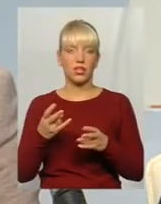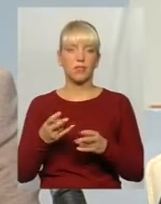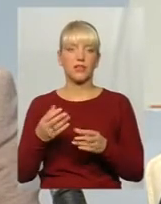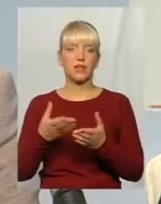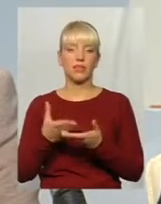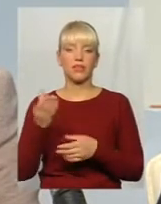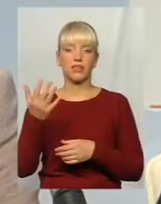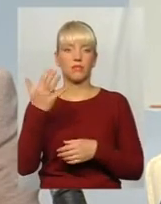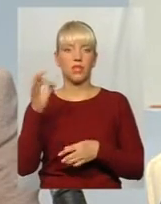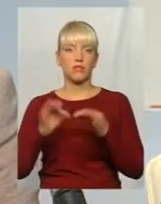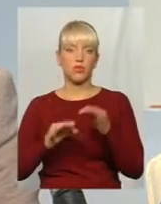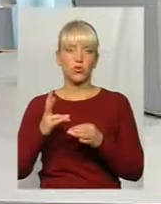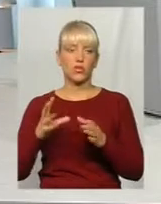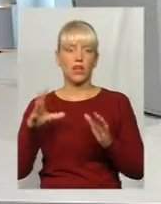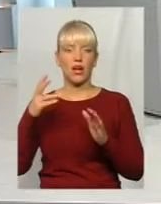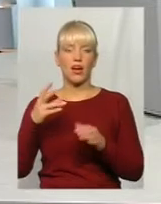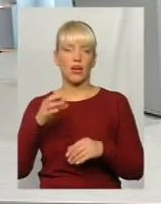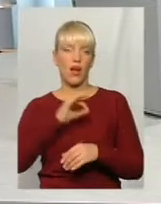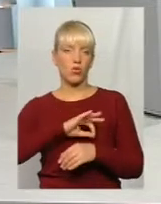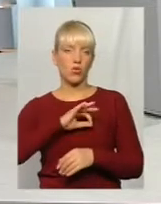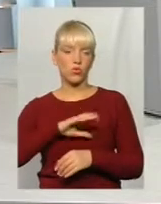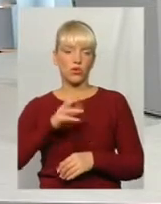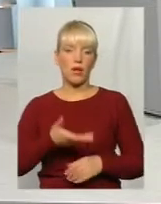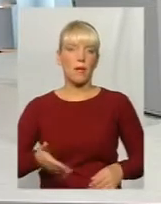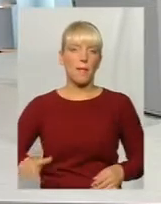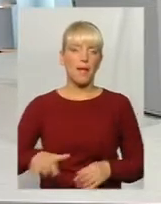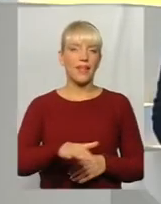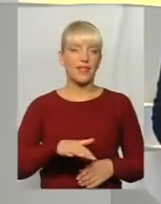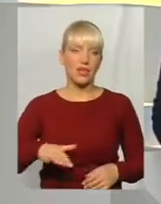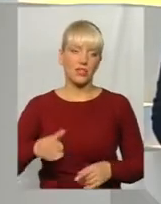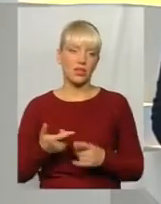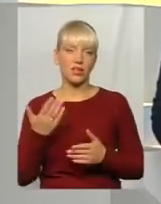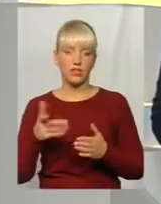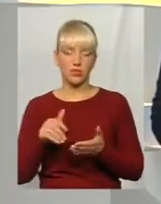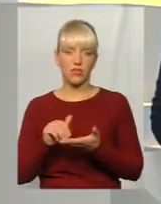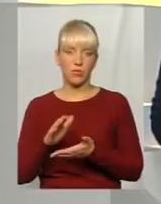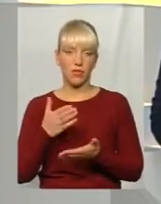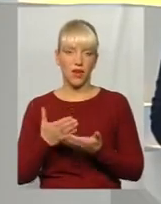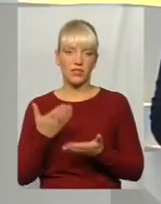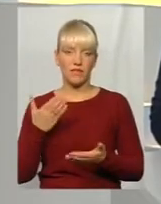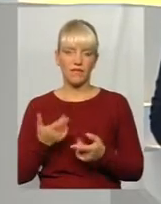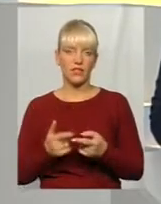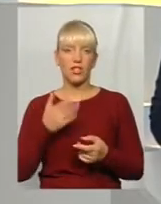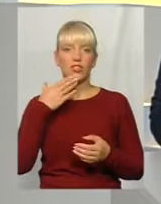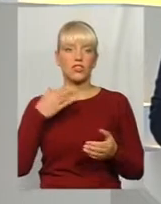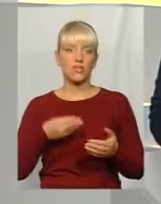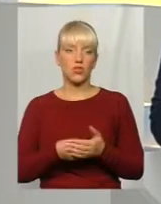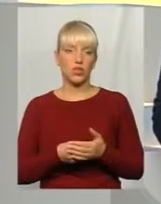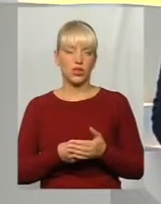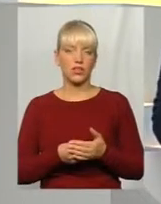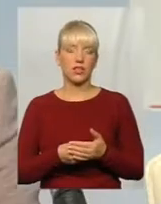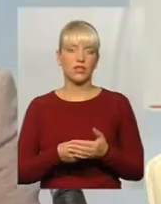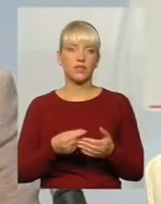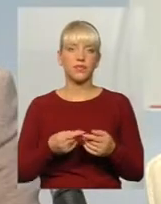І якщо ти відмовляєшся від своєї ставки, ти тролль, наприклад, виграв, то 5% йдуть на комунальне підприємство. Тому